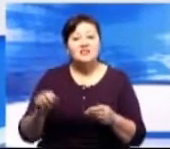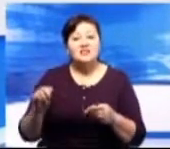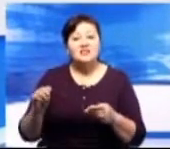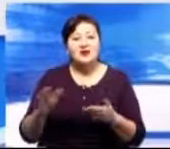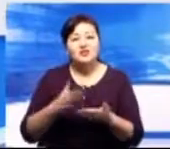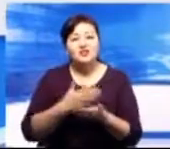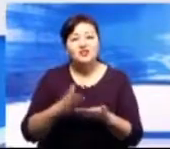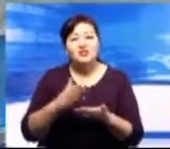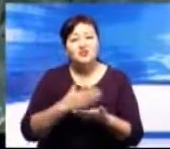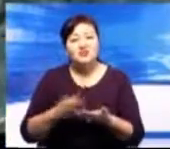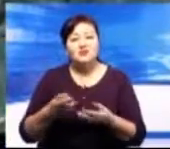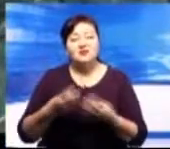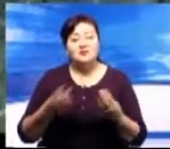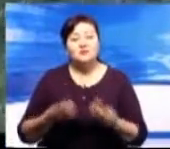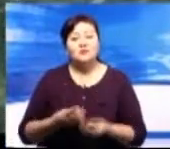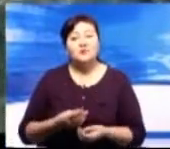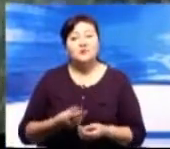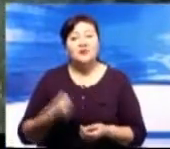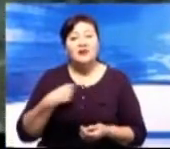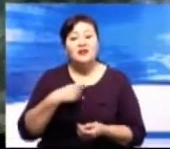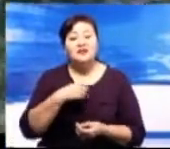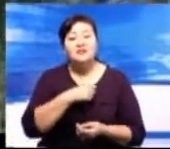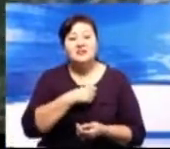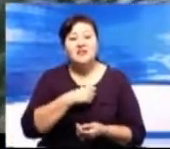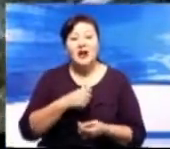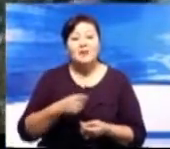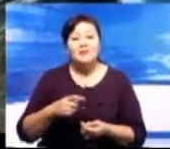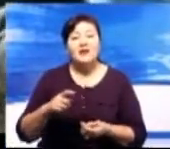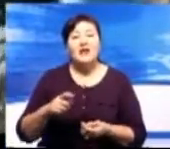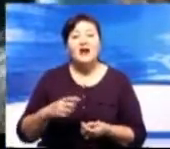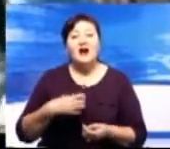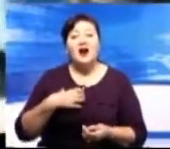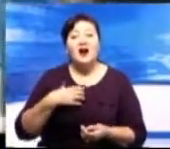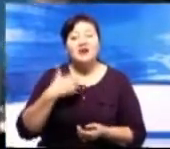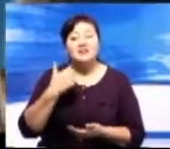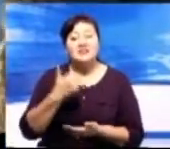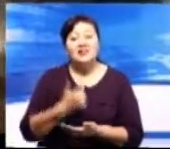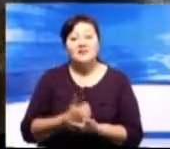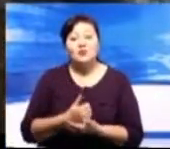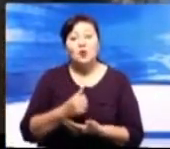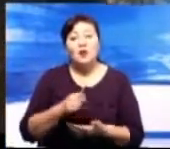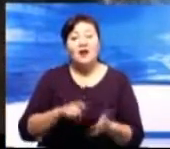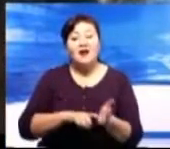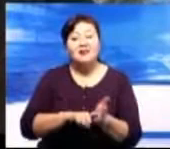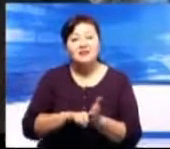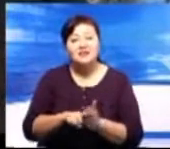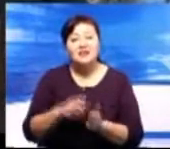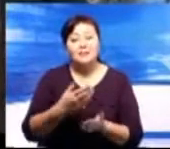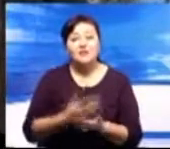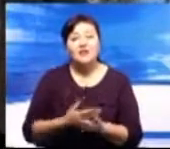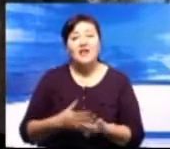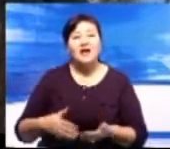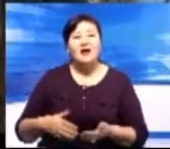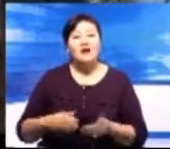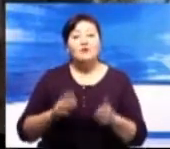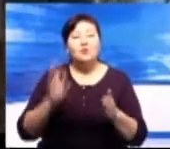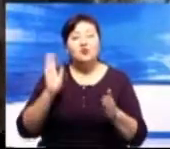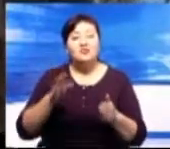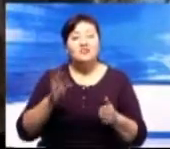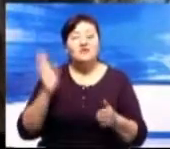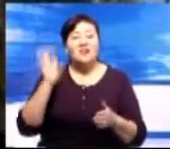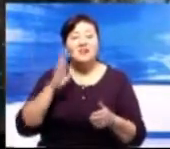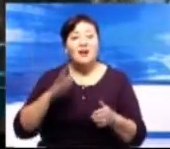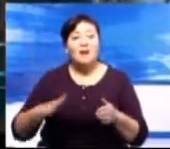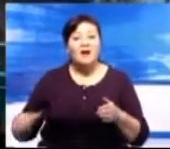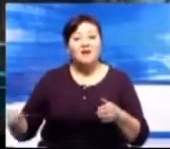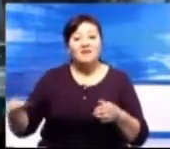Багалиева. Самый основной естественный орык протекает здесь. От его состояния зависит, затопит весь район или нет. Если